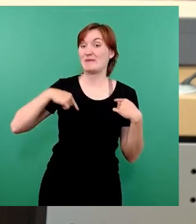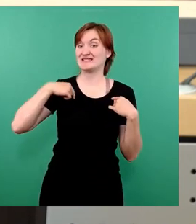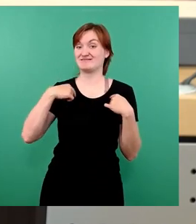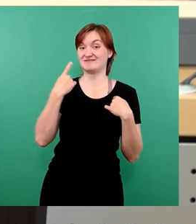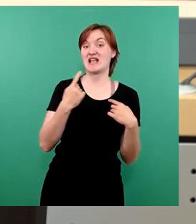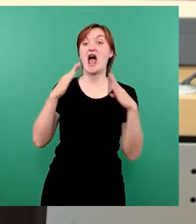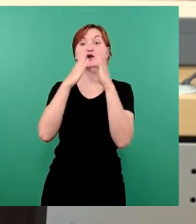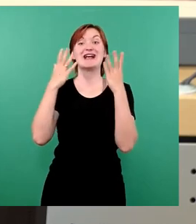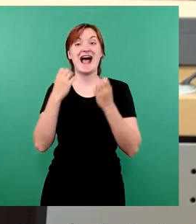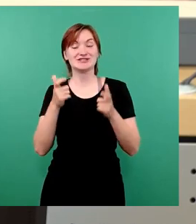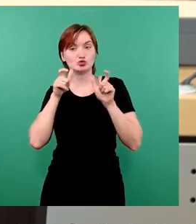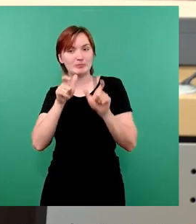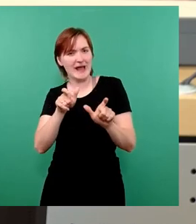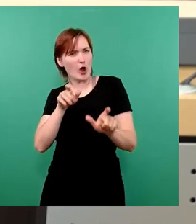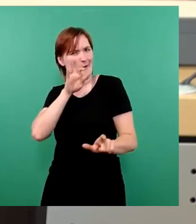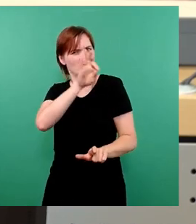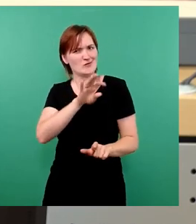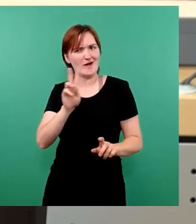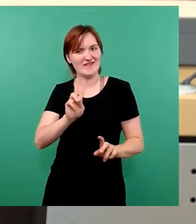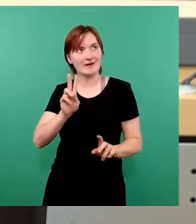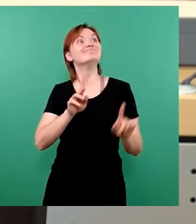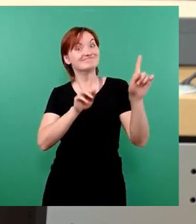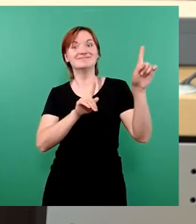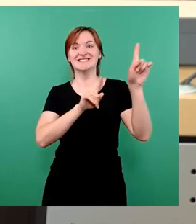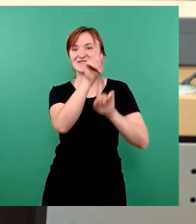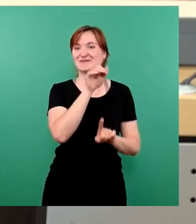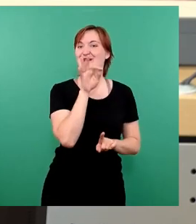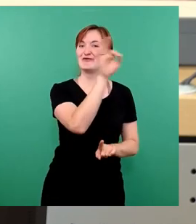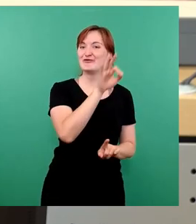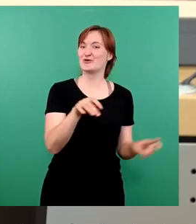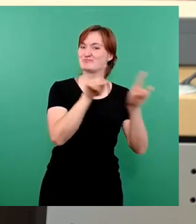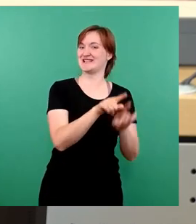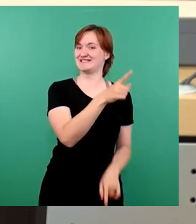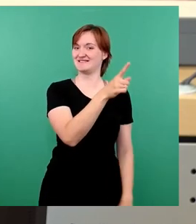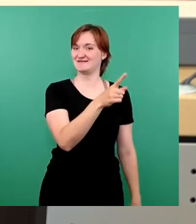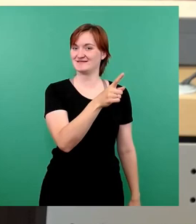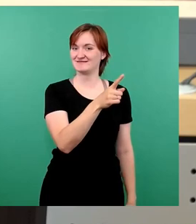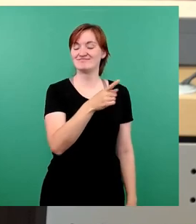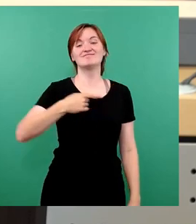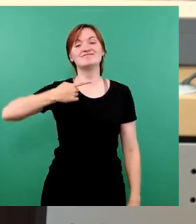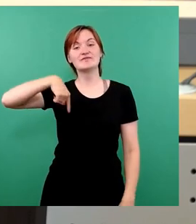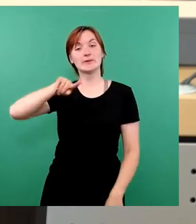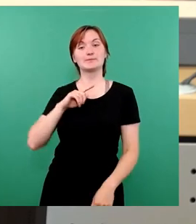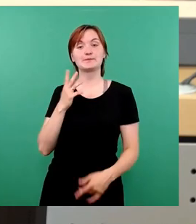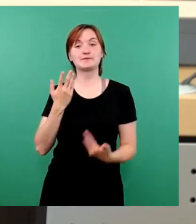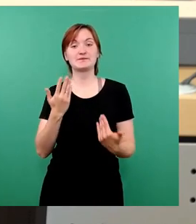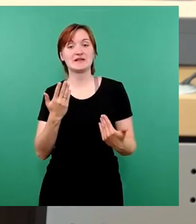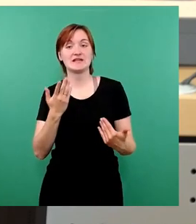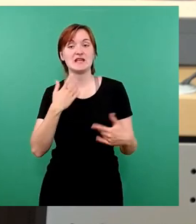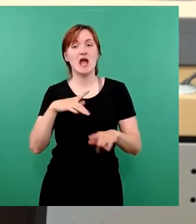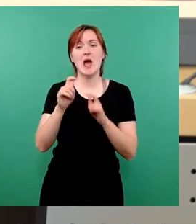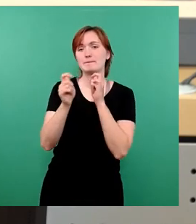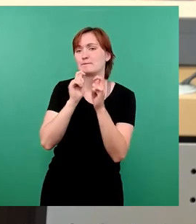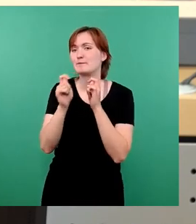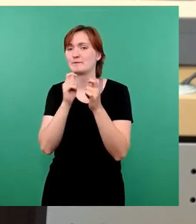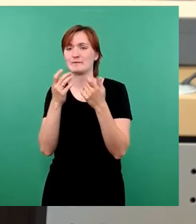Haushaltssperre? Allein der FDP. Denn während wir uns hier auf der Vorderbühne und in der Presse streiten